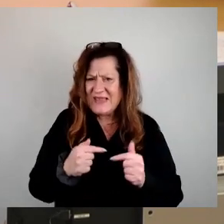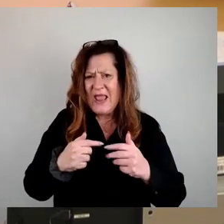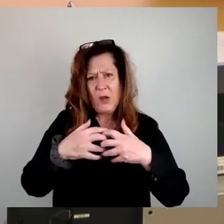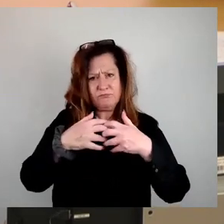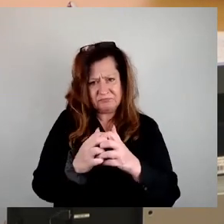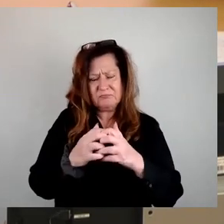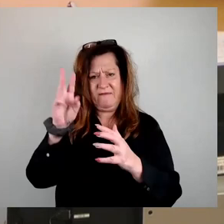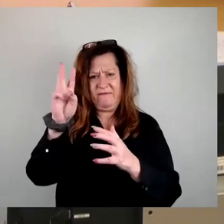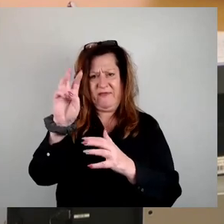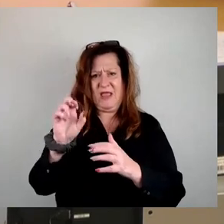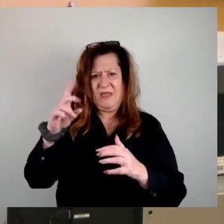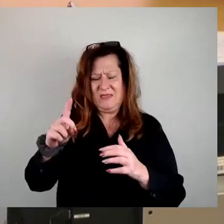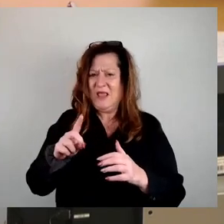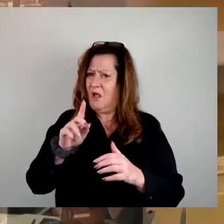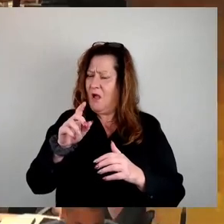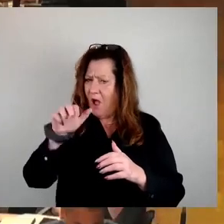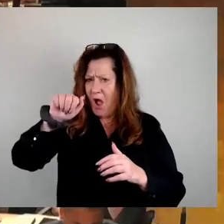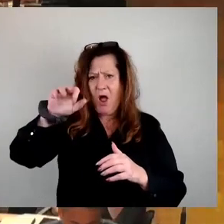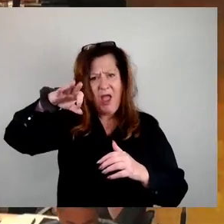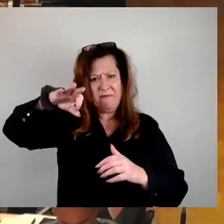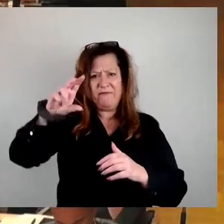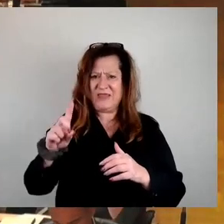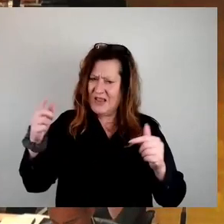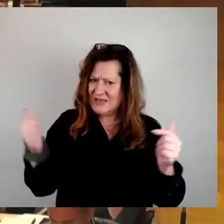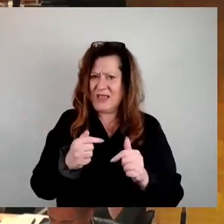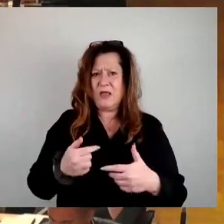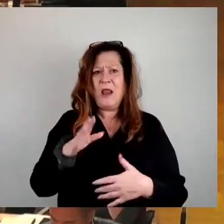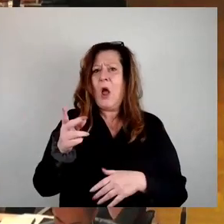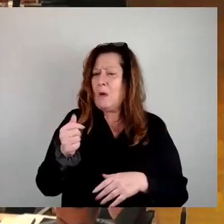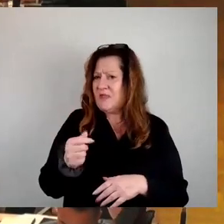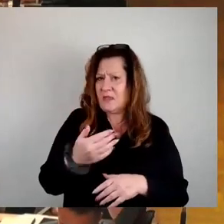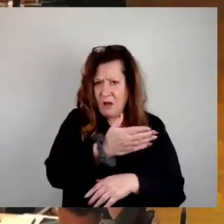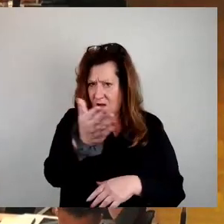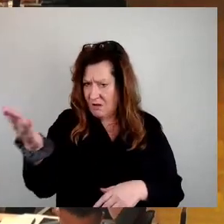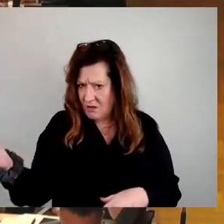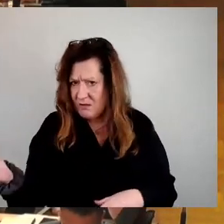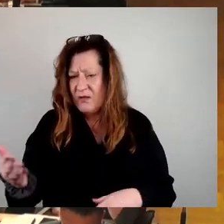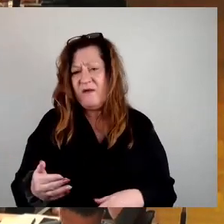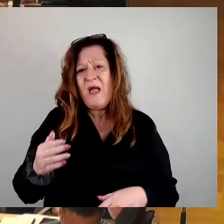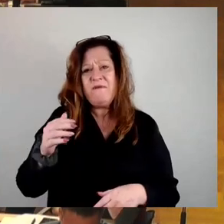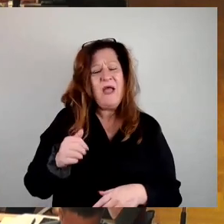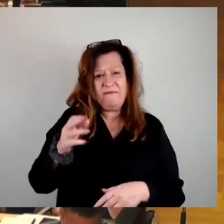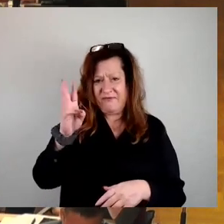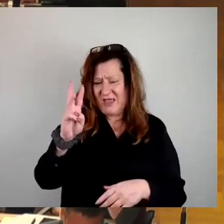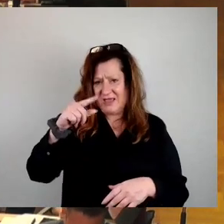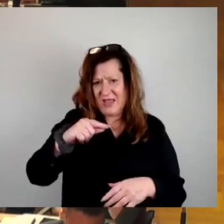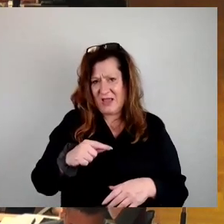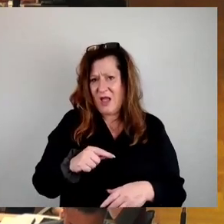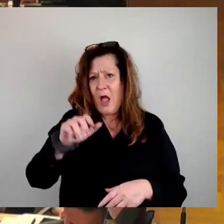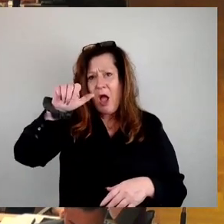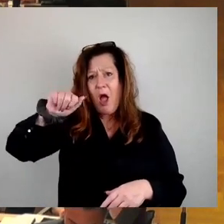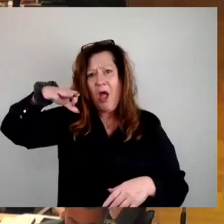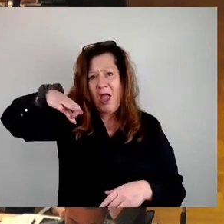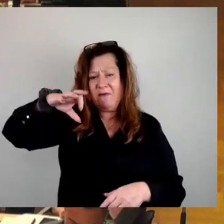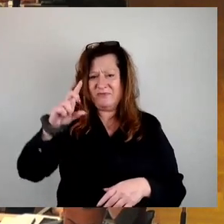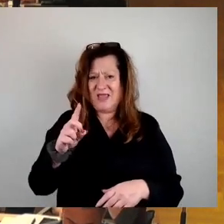alle noch mal, Sie haben dagegen gestimmt. An alle Mieterinnen und Mieter in dieser Stadt, die in WED-Wohnungen wohnen, die AfD hat dagegen gestimmt. Sie hat